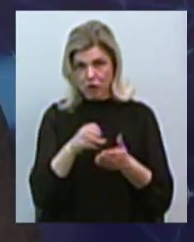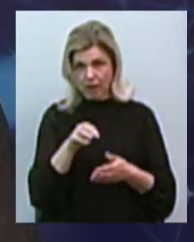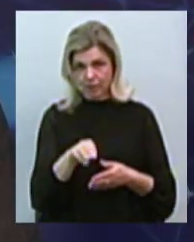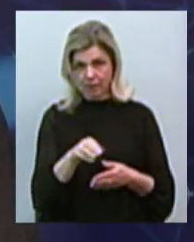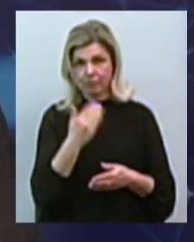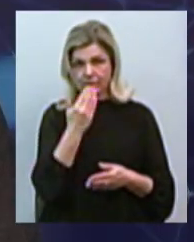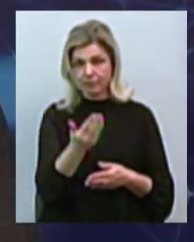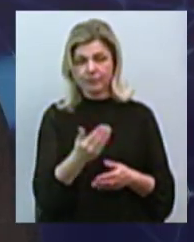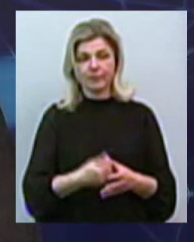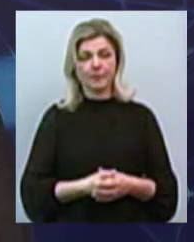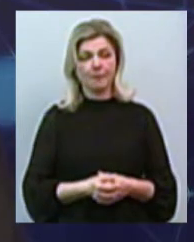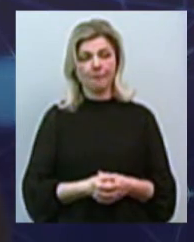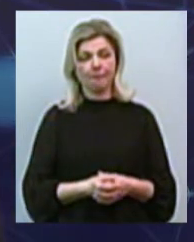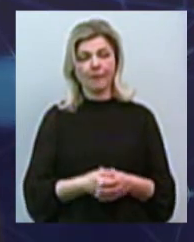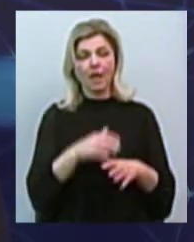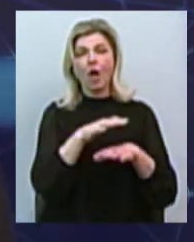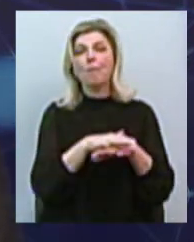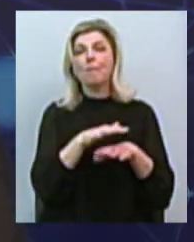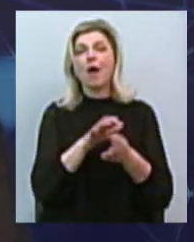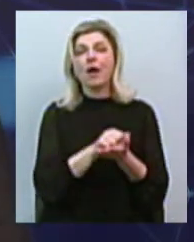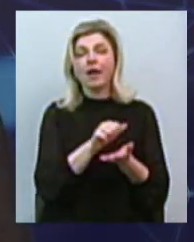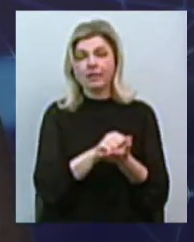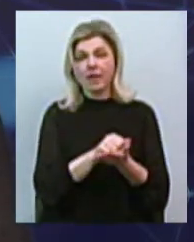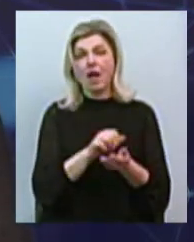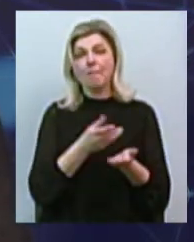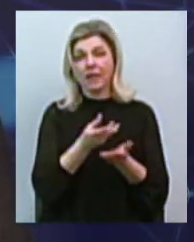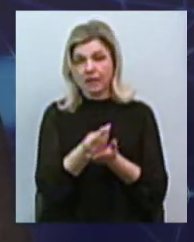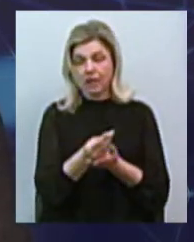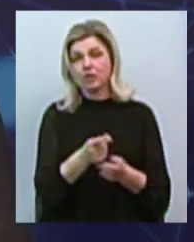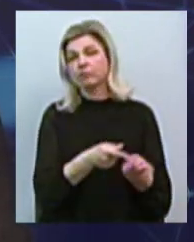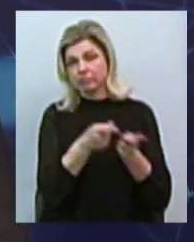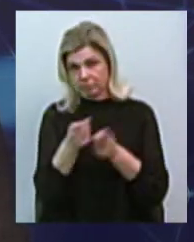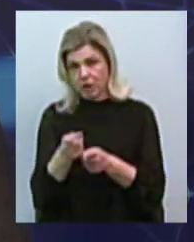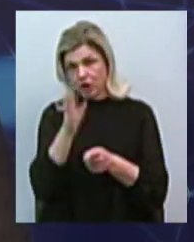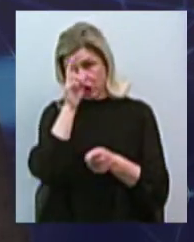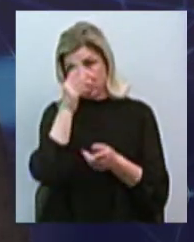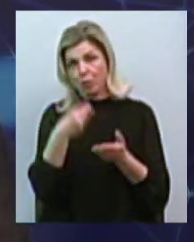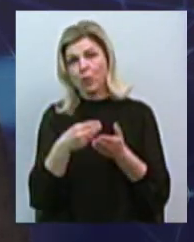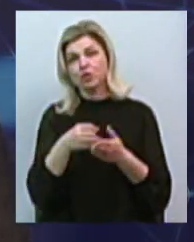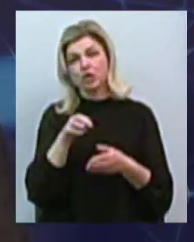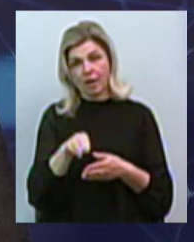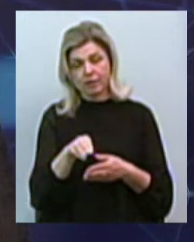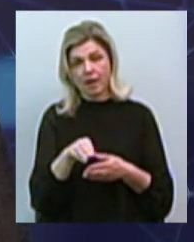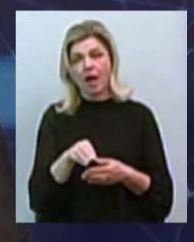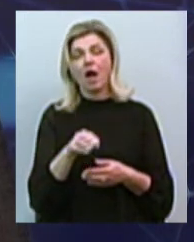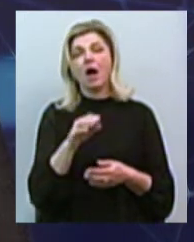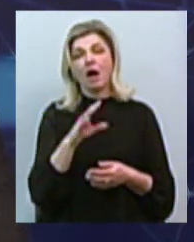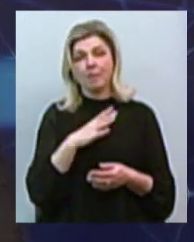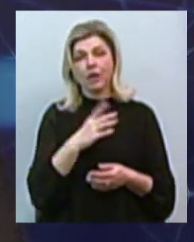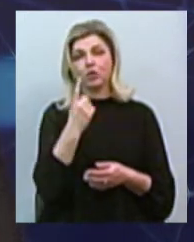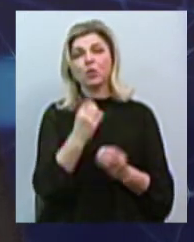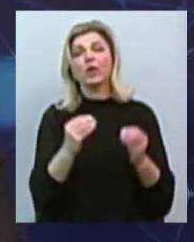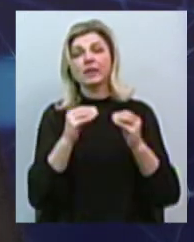Концесійний платіж йде в держбюджет. Так, ще декілька місяців звучало число про 110